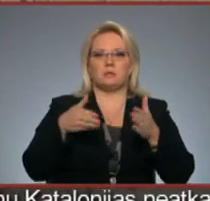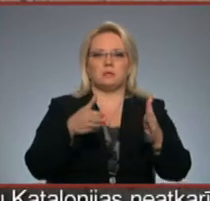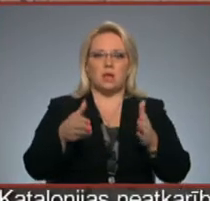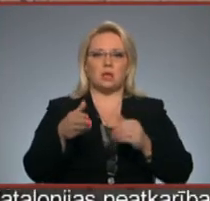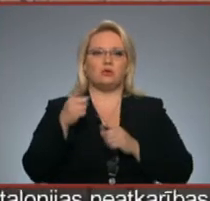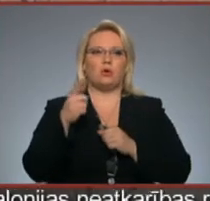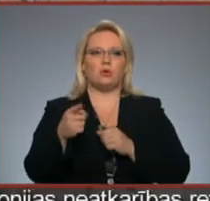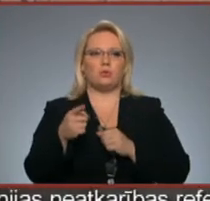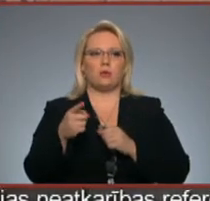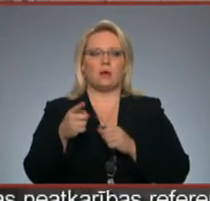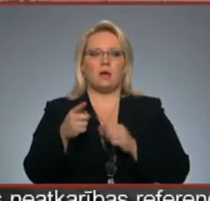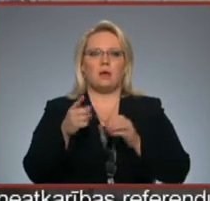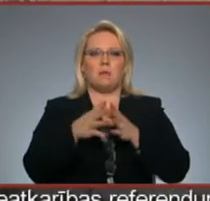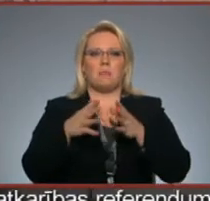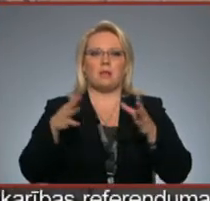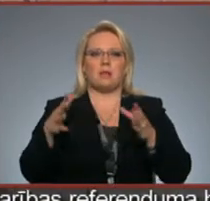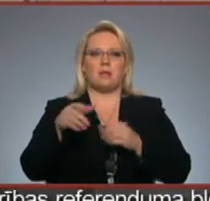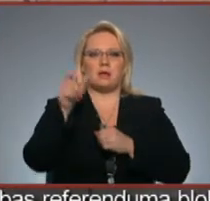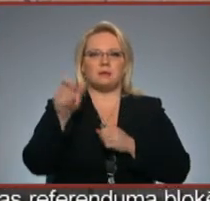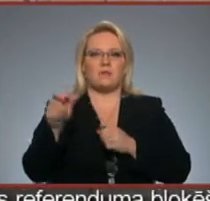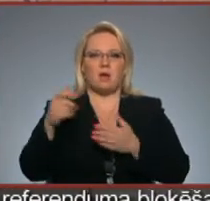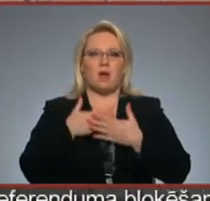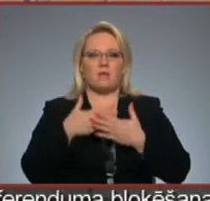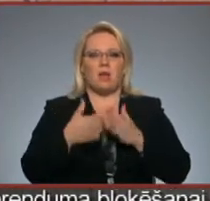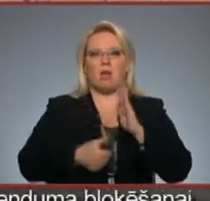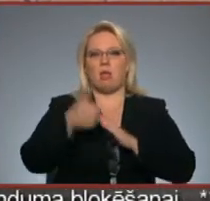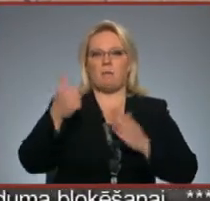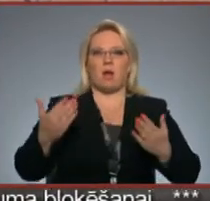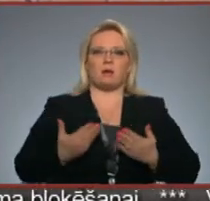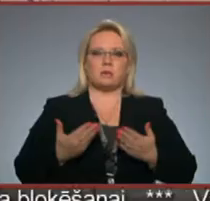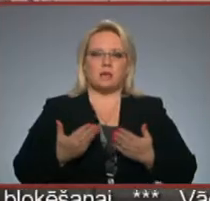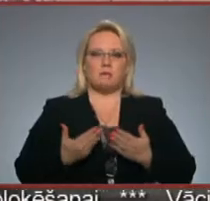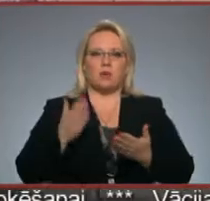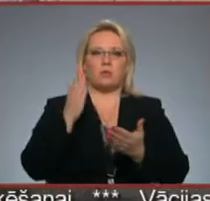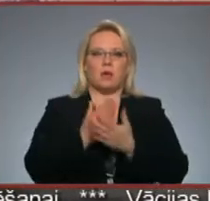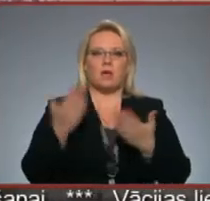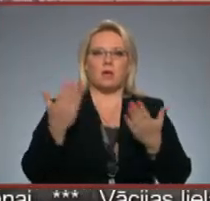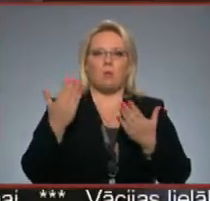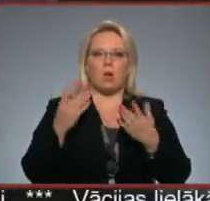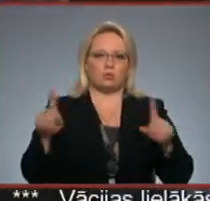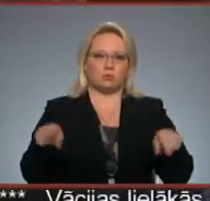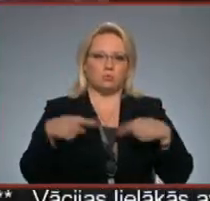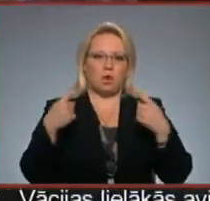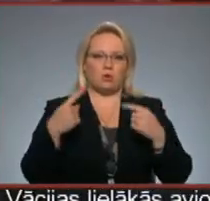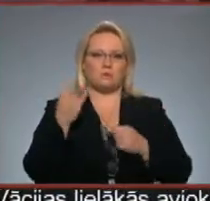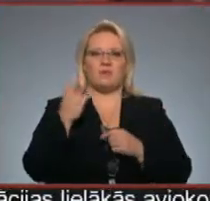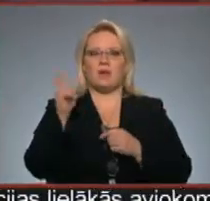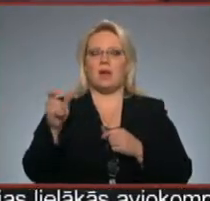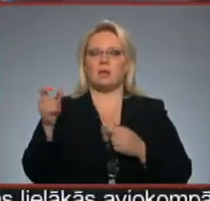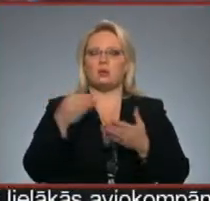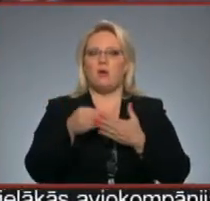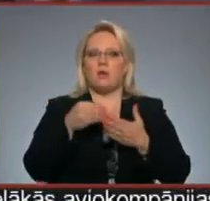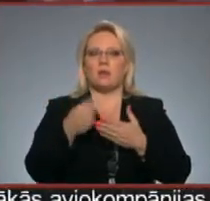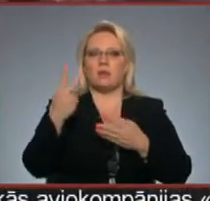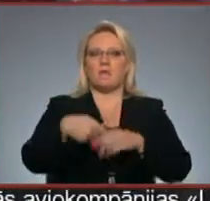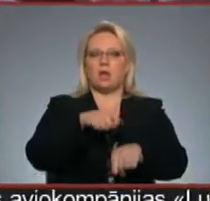tur palielinās cilvēku aktivitātes, ir labāk dzīvot, notiek kaut kāds uzplaukums. Viļānieši ir novērtējuši